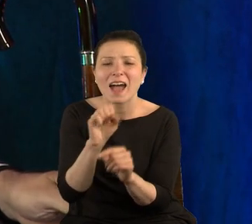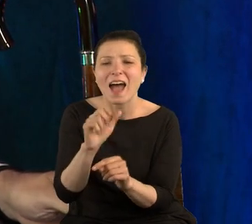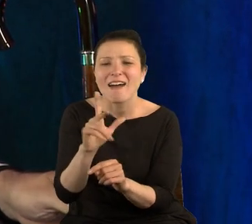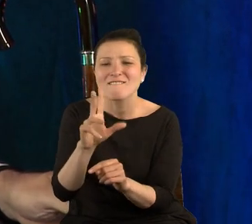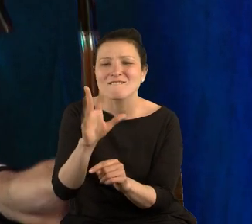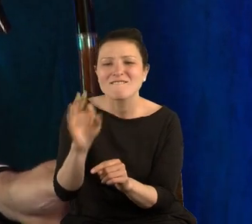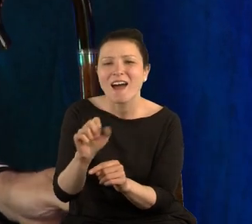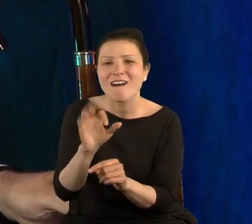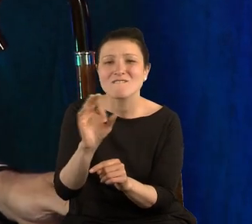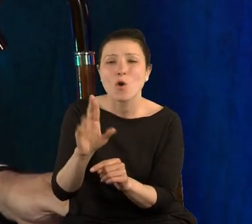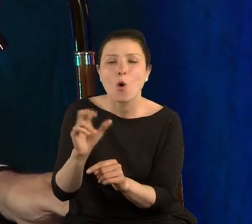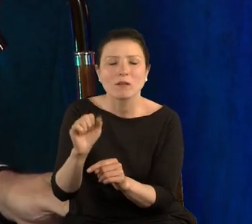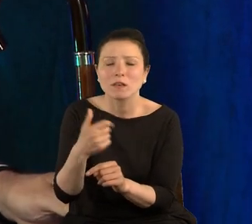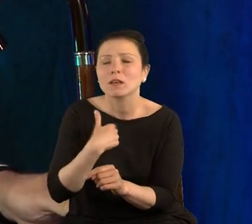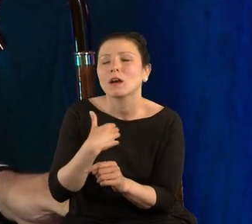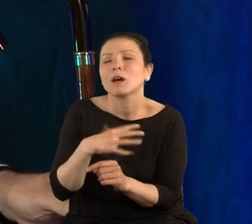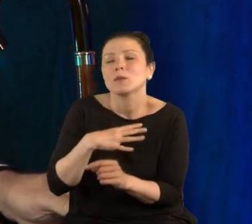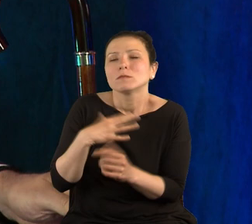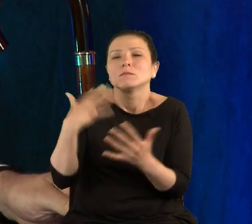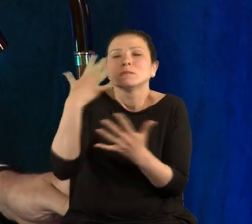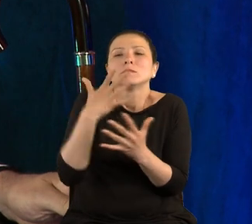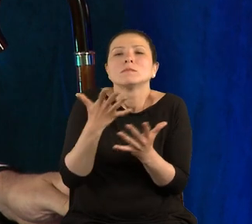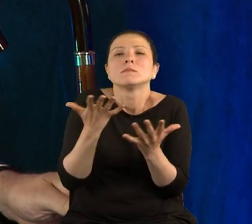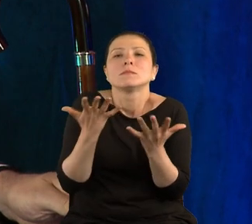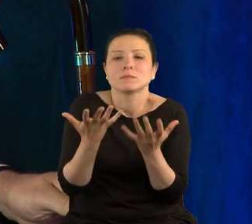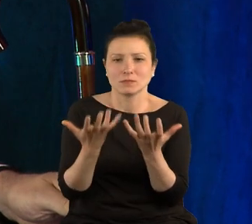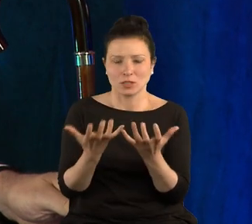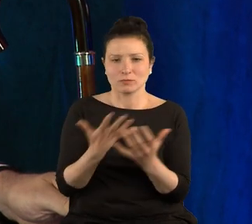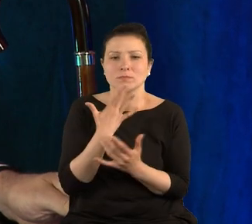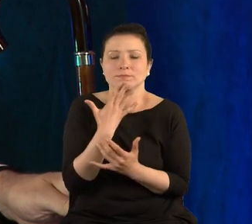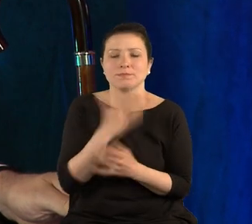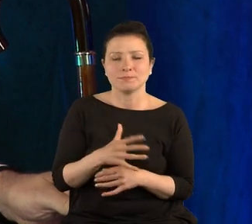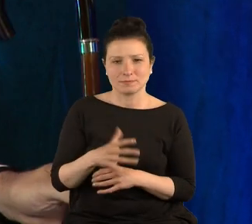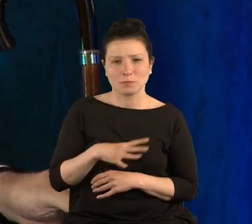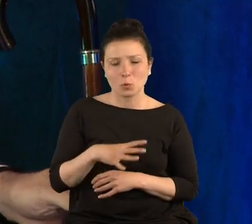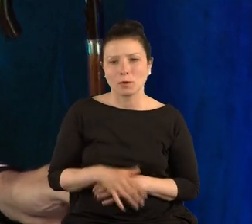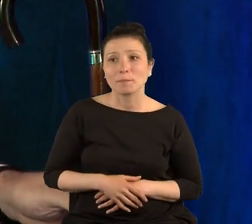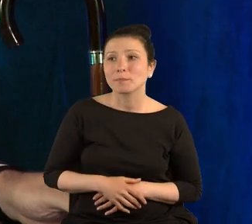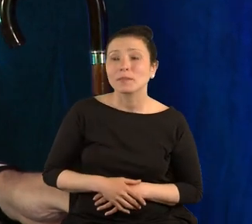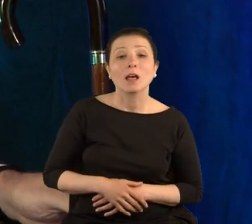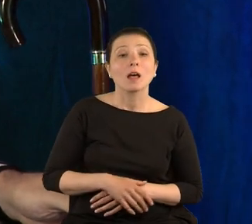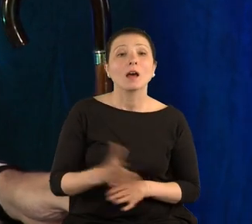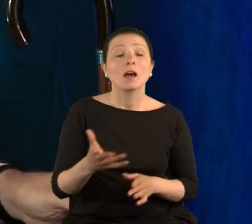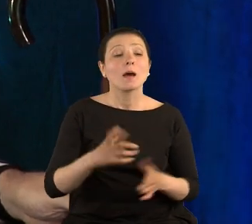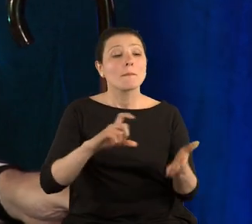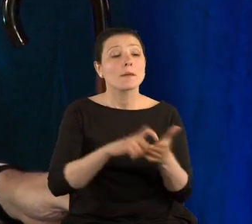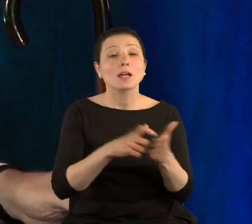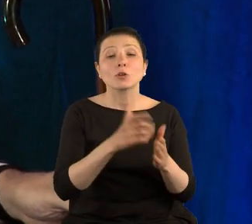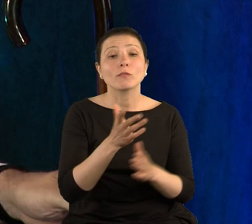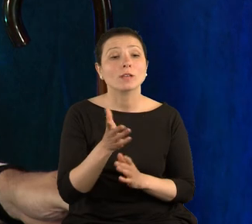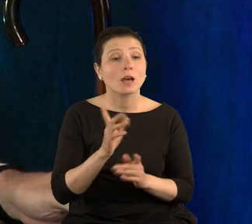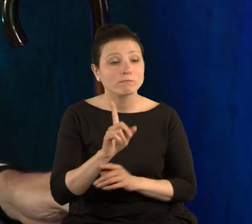o której marzyłem. Przechodzę koło pracowni, a nad drzwiami wisi piękna grafika